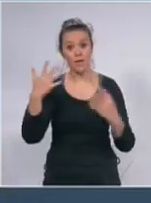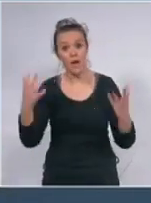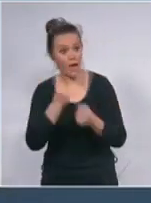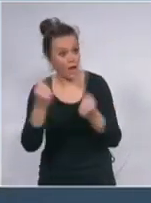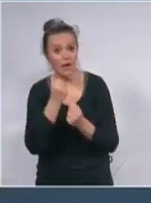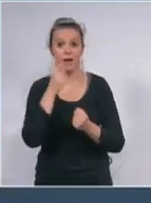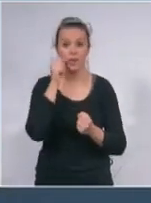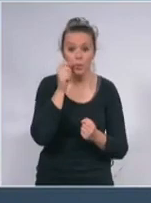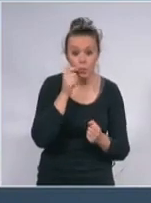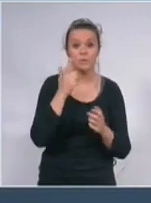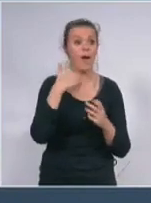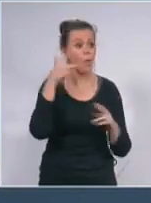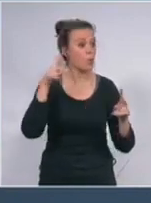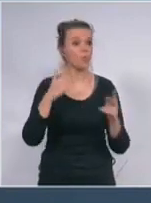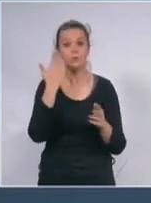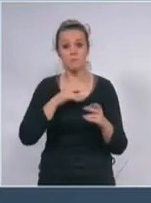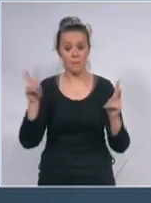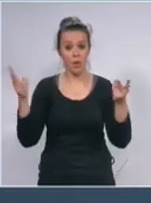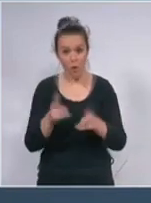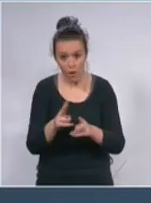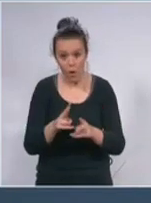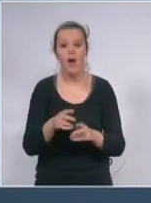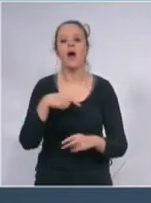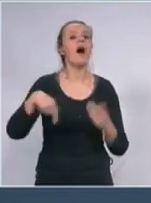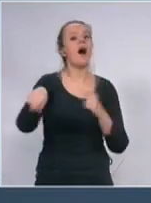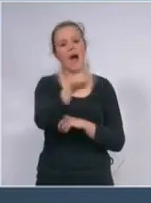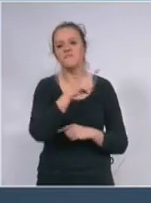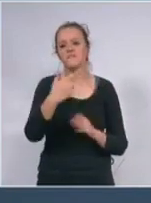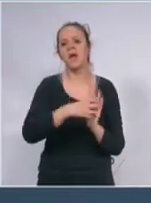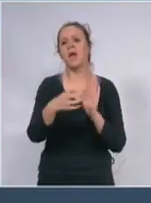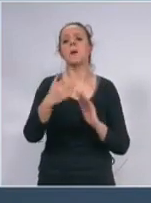ste me razumeli a do ta ću da štitim živote ljudi